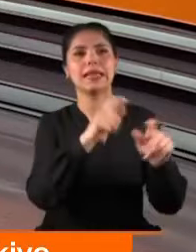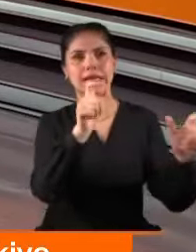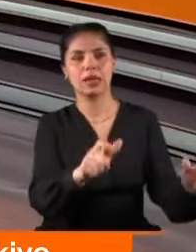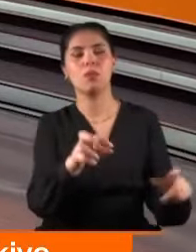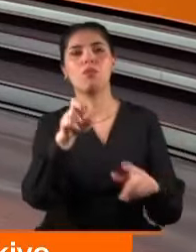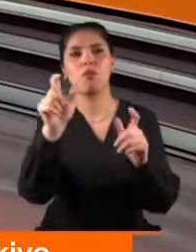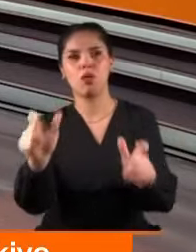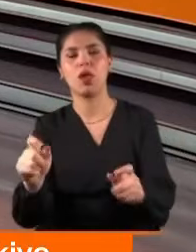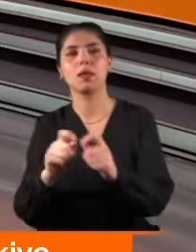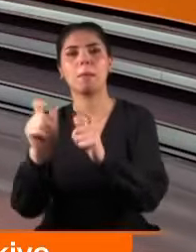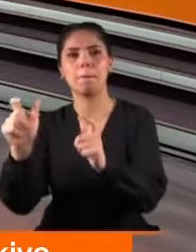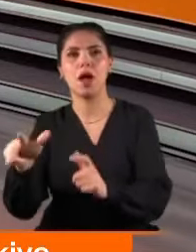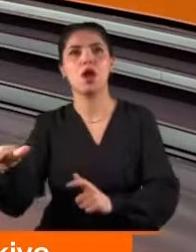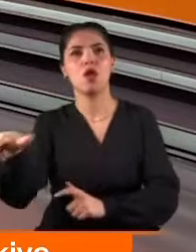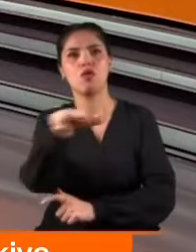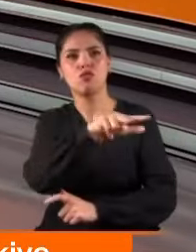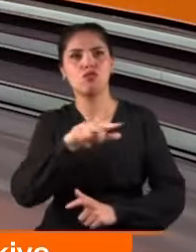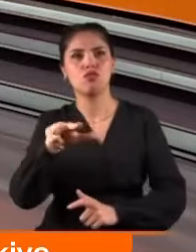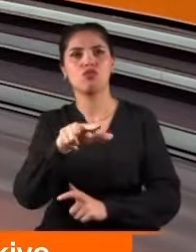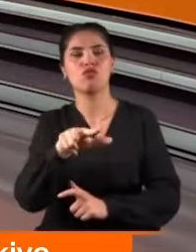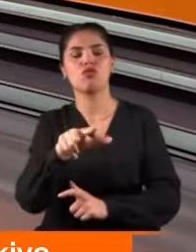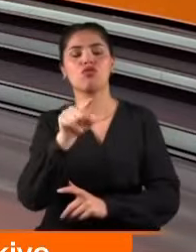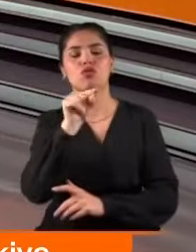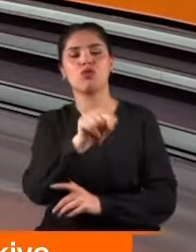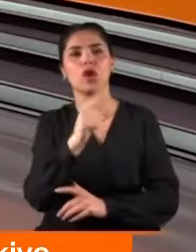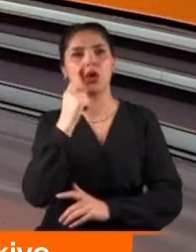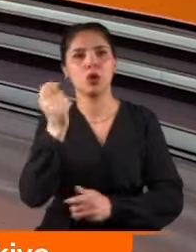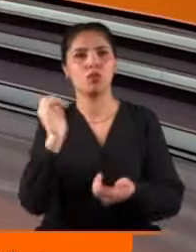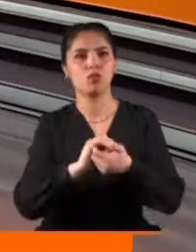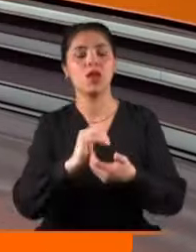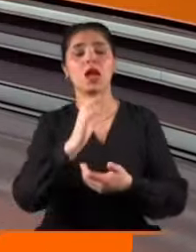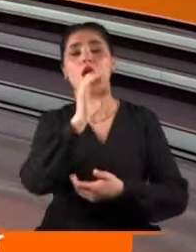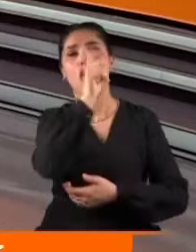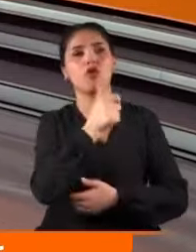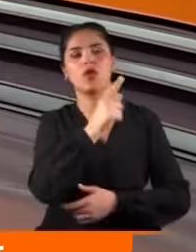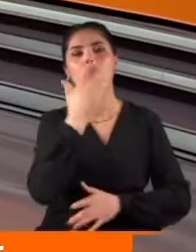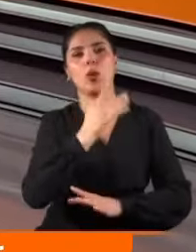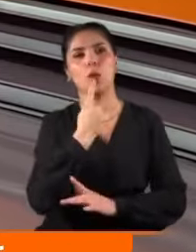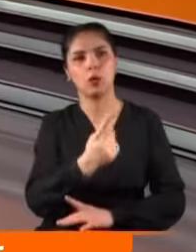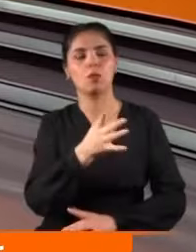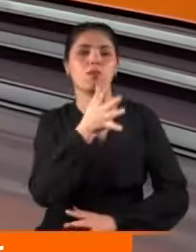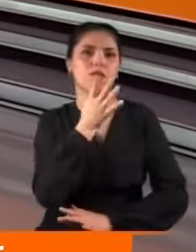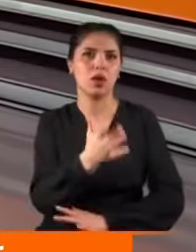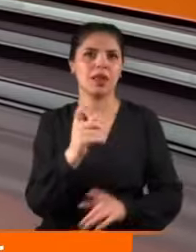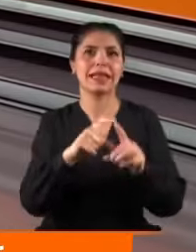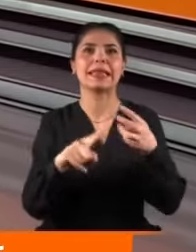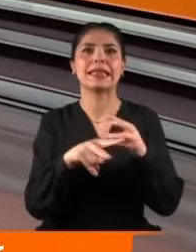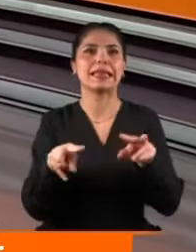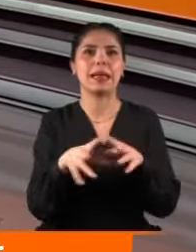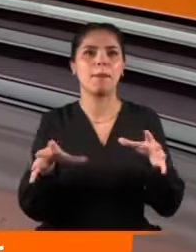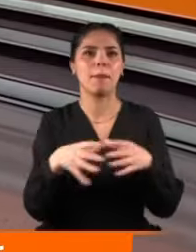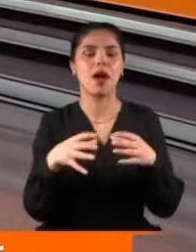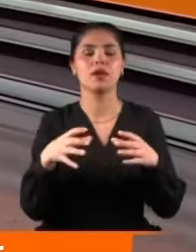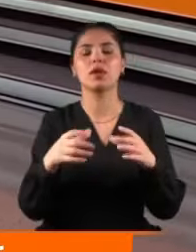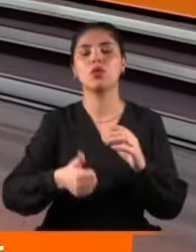adaylarını CHP lehine çekti. CHP Genel Başkanı Özgür Özel işbirliği yok diyordu biliyorsunuz. DEM Parti Grup Başkan Vekili Gülistan